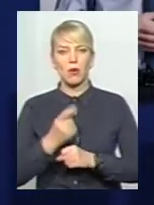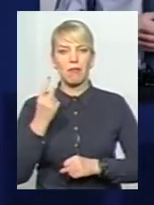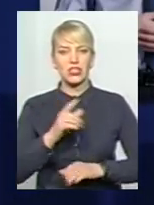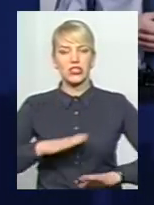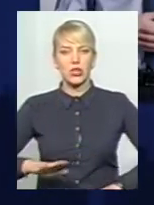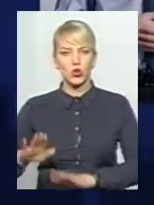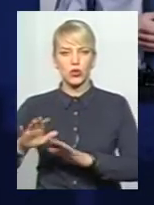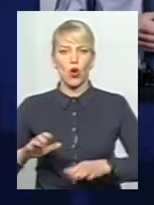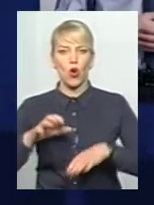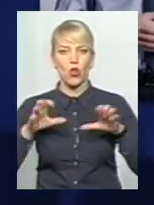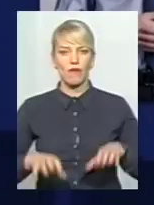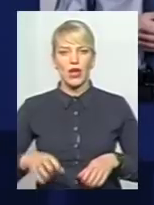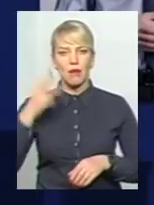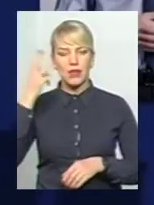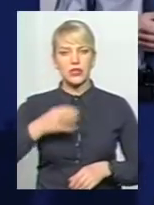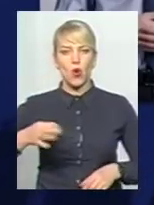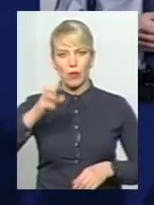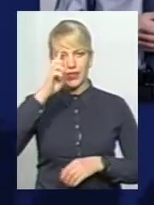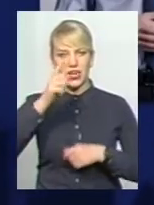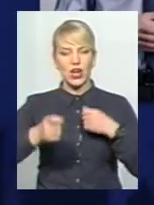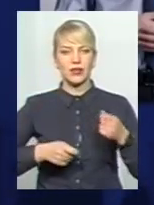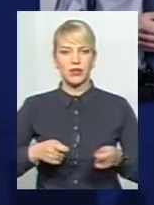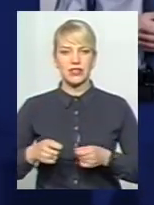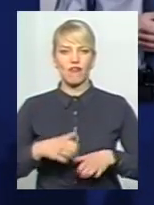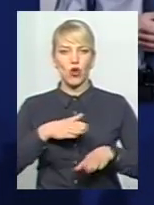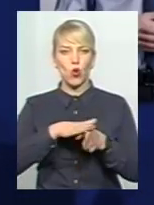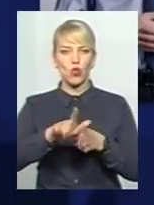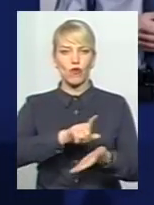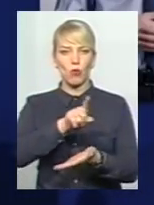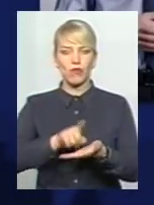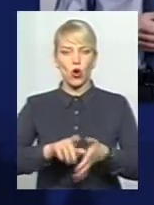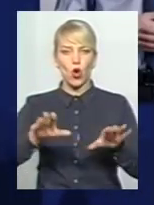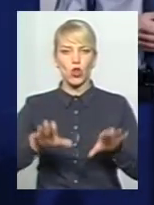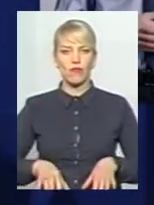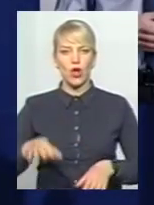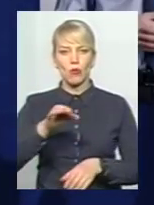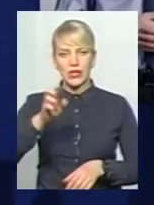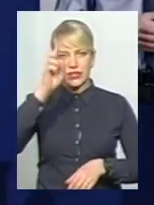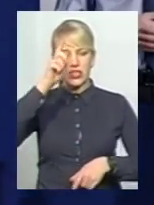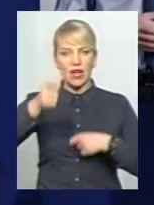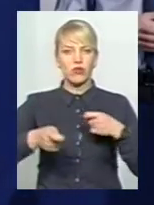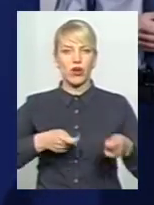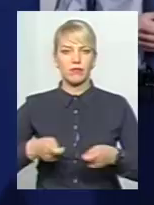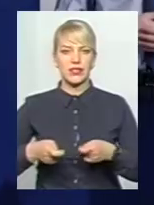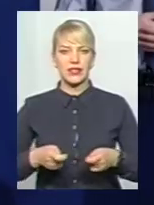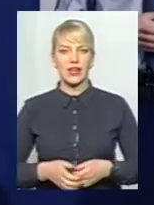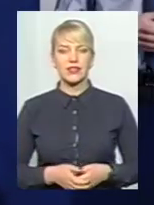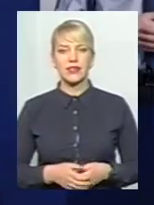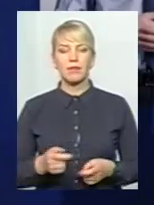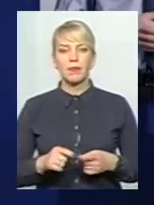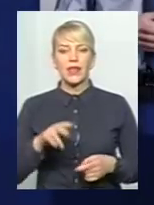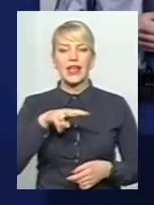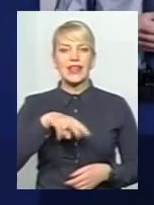заступником голови Хмельницької облдержадміністрації, виконував обов'язки голови обласної державної адміністрації. У